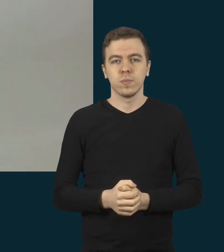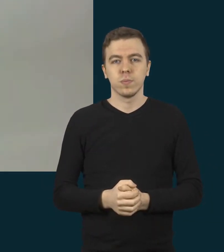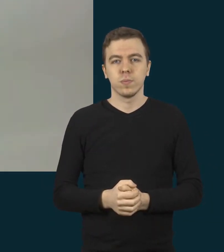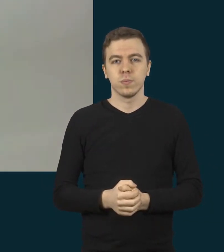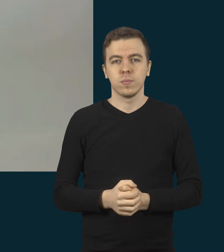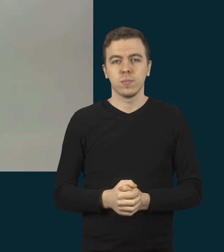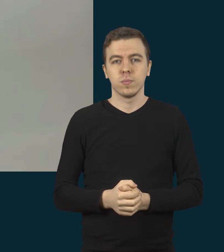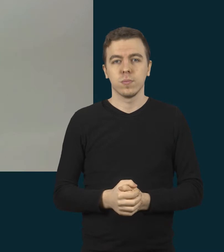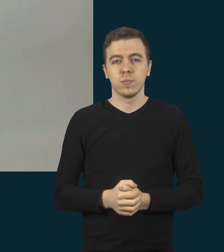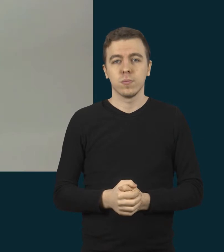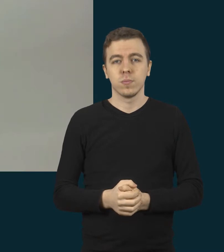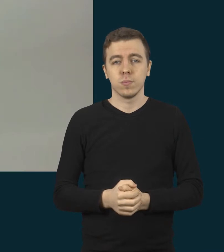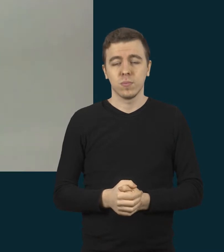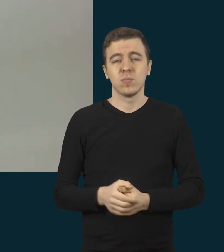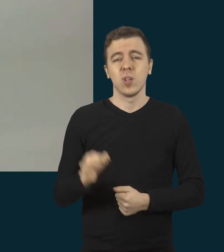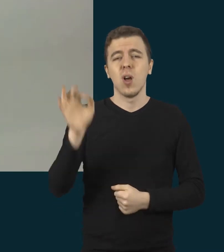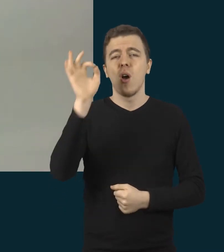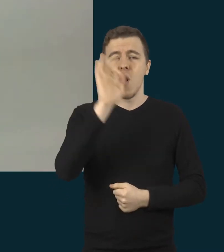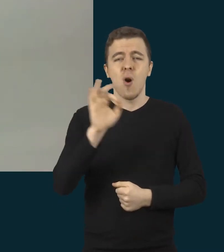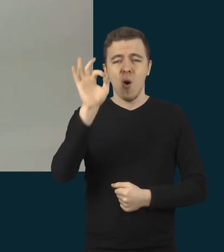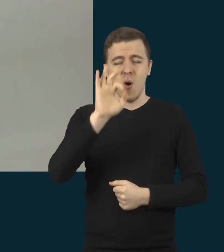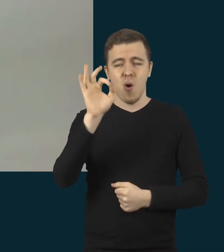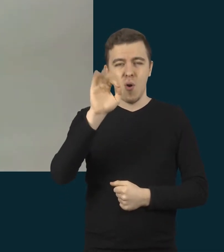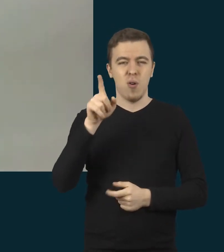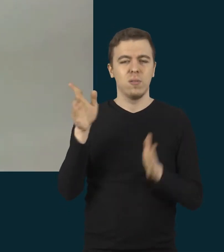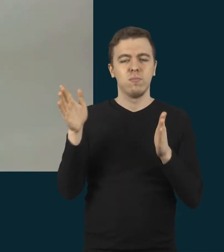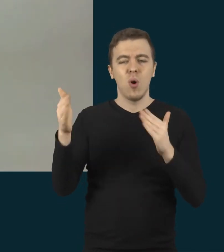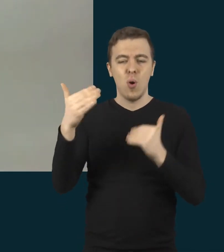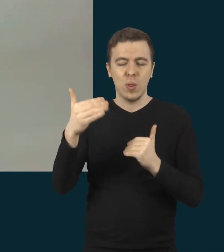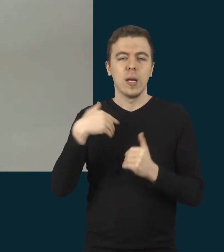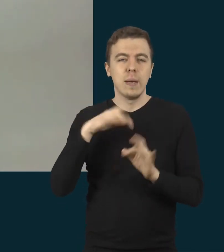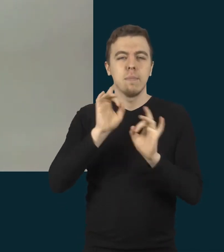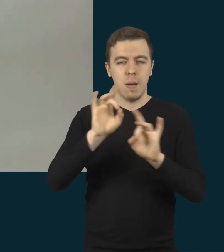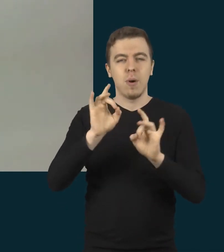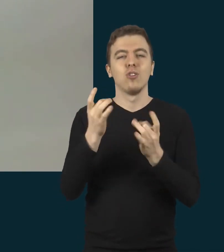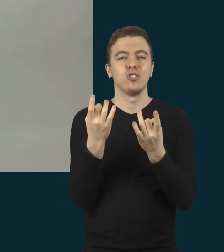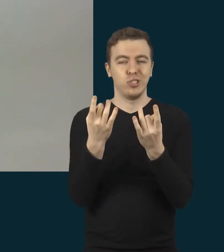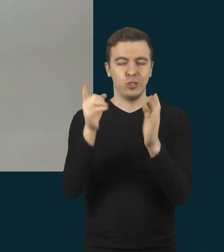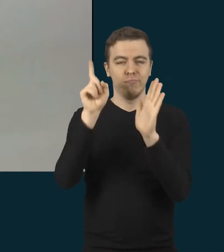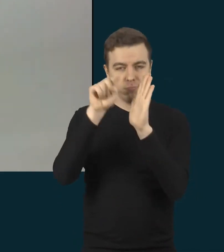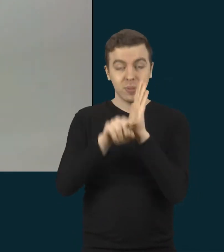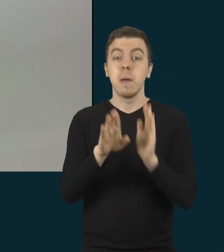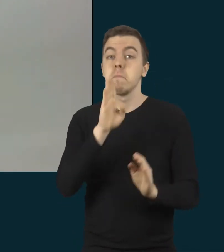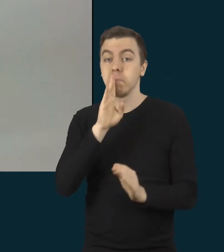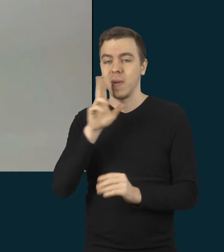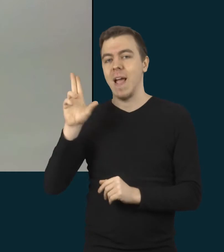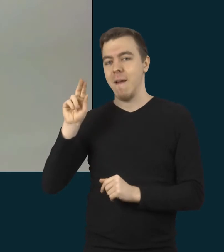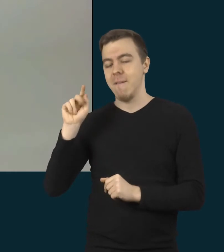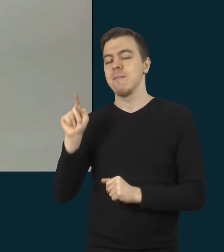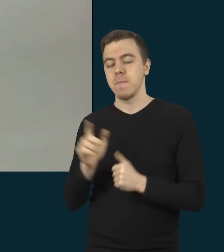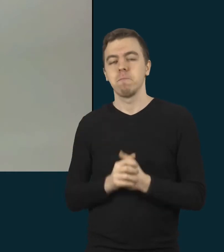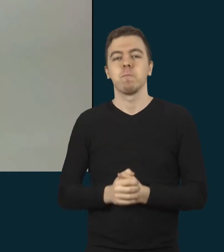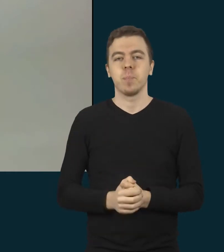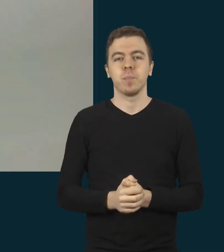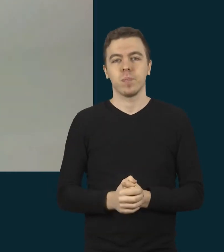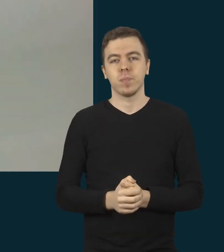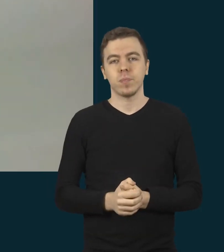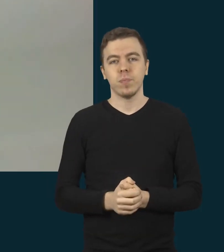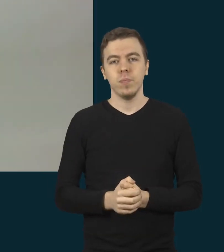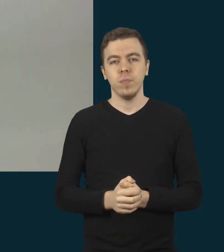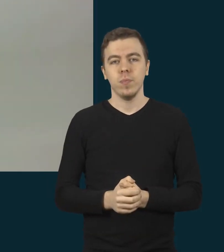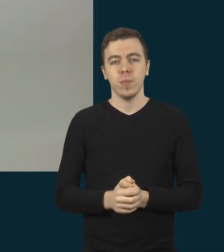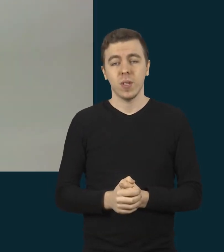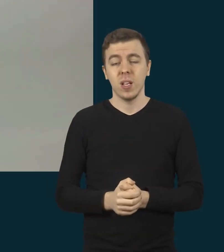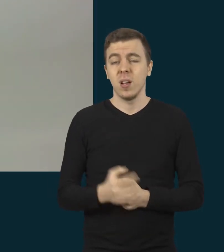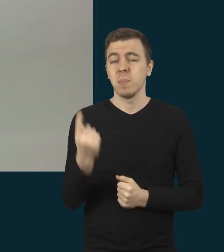Tai apie modelio principus dabar pakalbėsiu aš. Tai kas buvo svarbiausia? Tai buvo